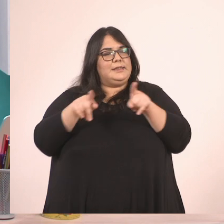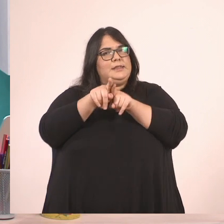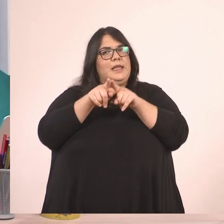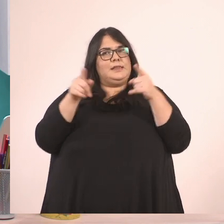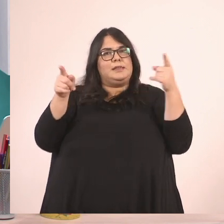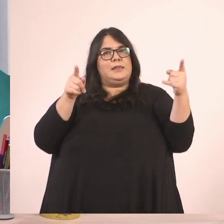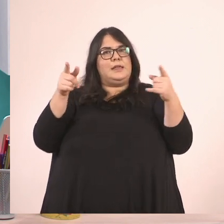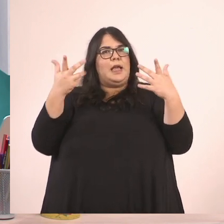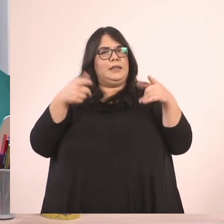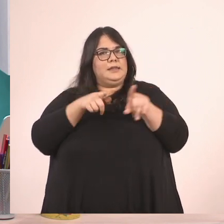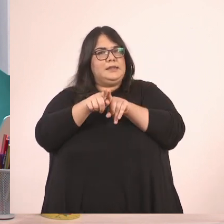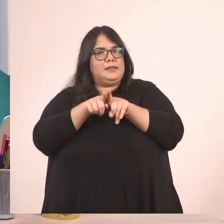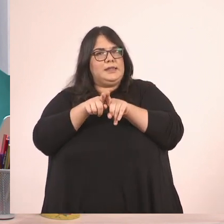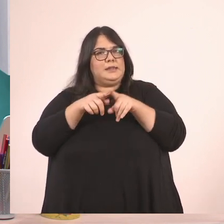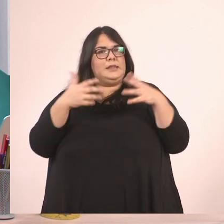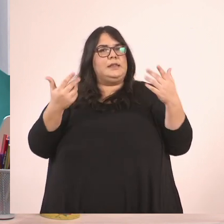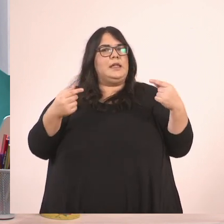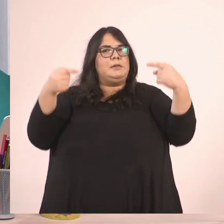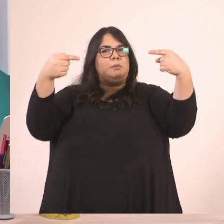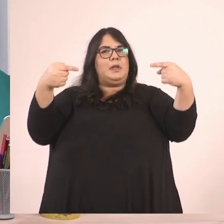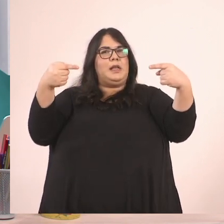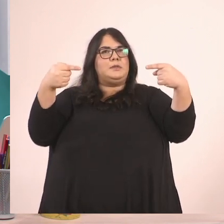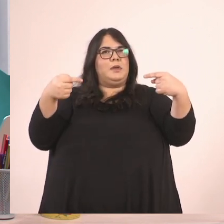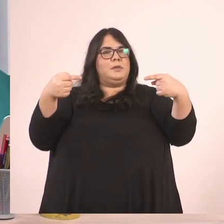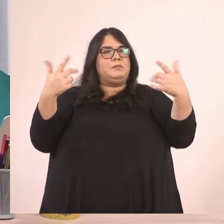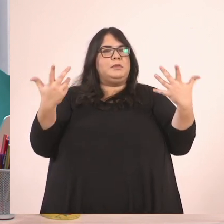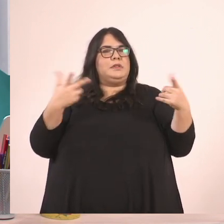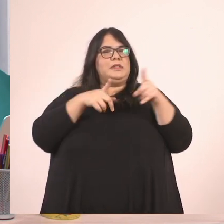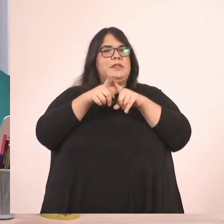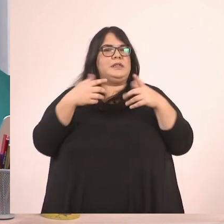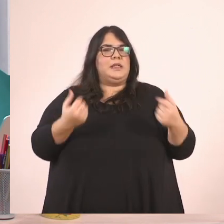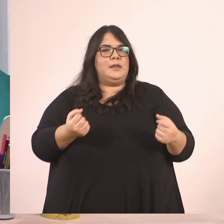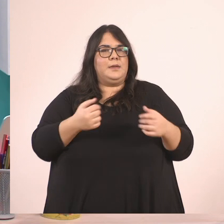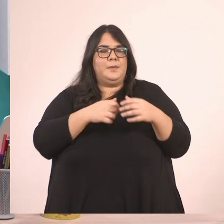ανάμεσα στους δύο αυτούς κλασματικούς αριθμούς